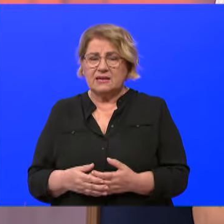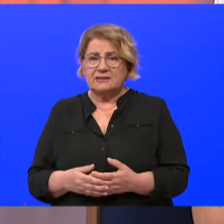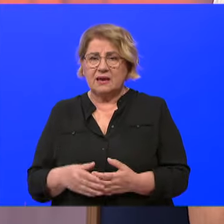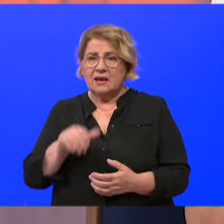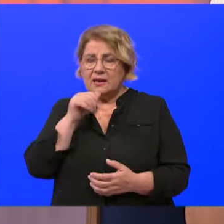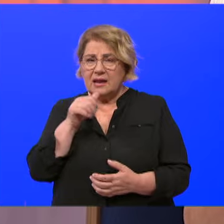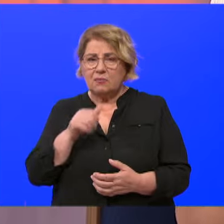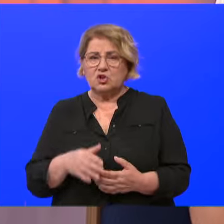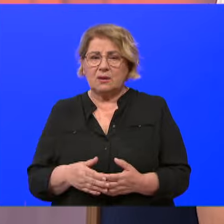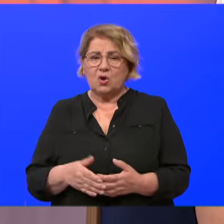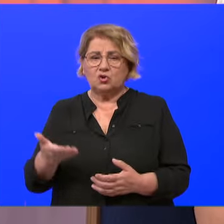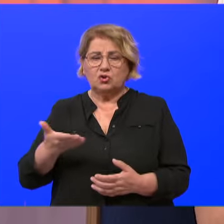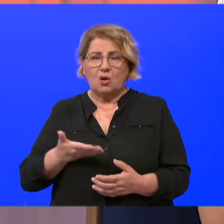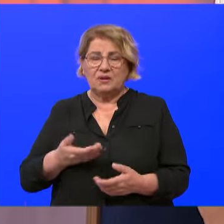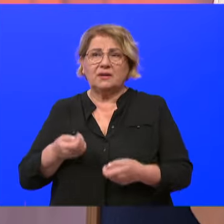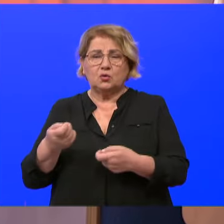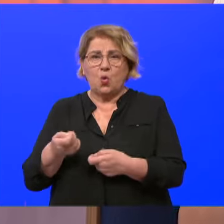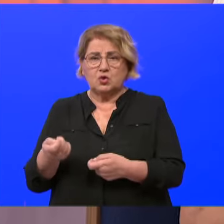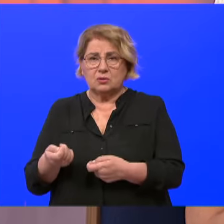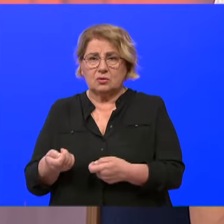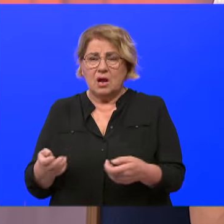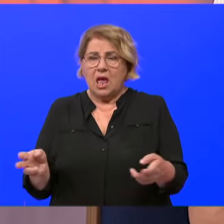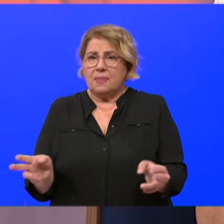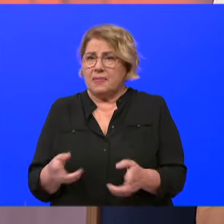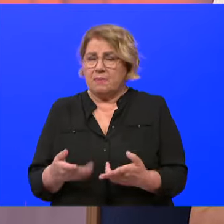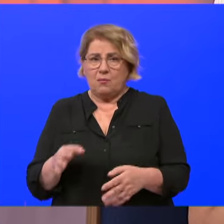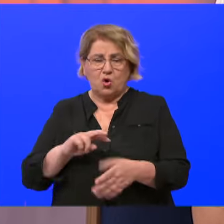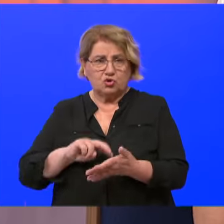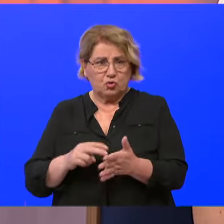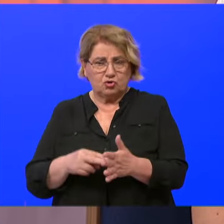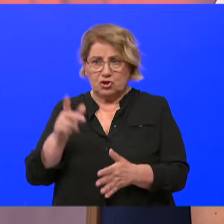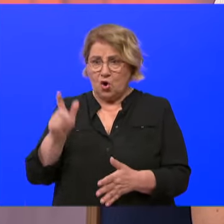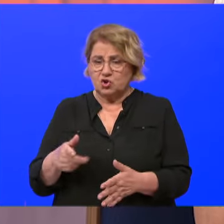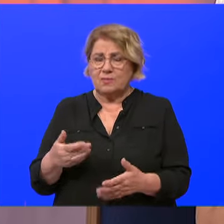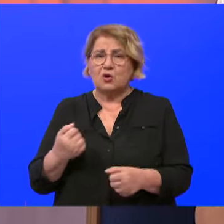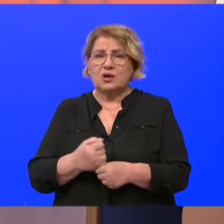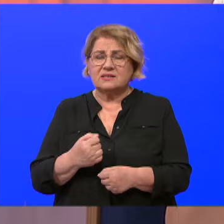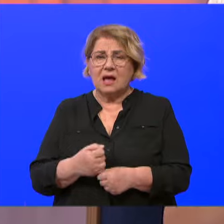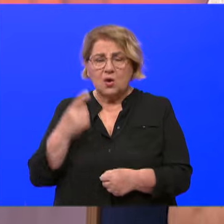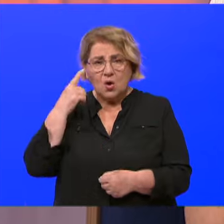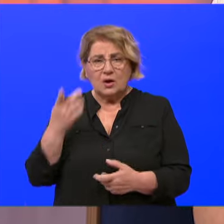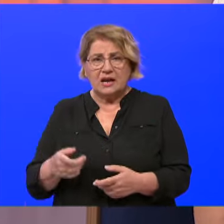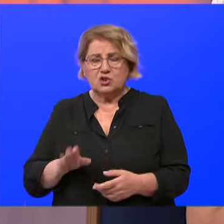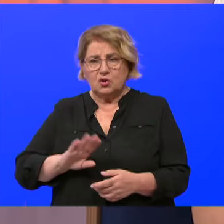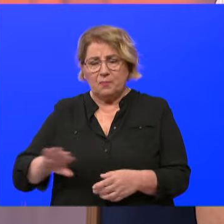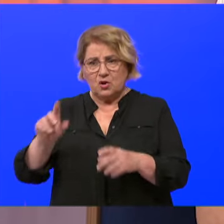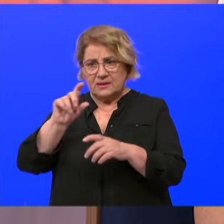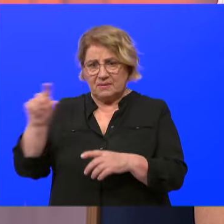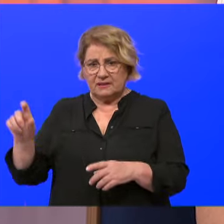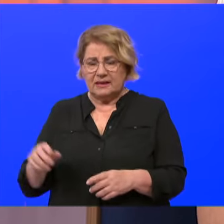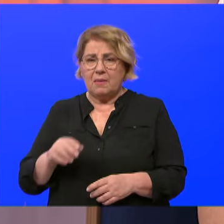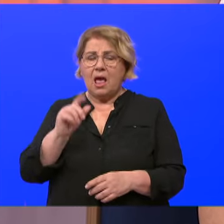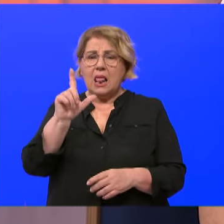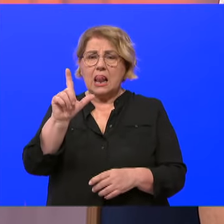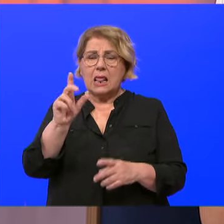ne možemo mi doći, ne možemo mi dobiti tu uslugu, nemamo niti toliko stručnjaka koji bi to znali reći. Dakle, to je jedna posebna tema, naravno, da ćemo